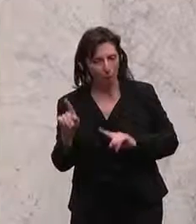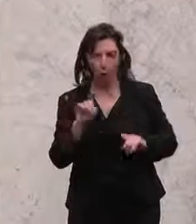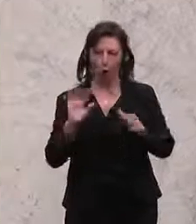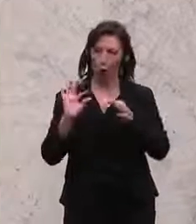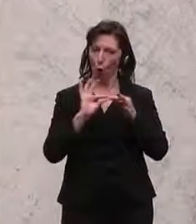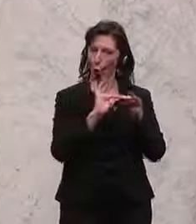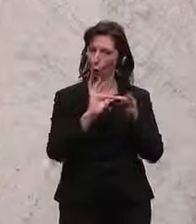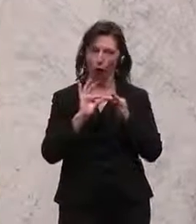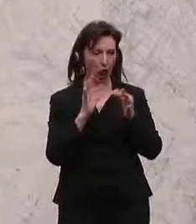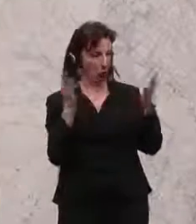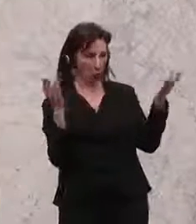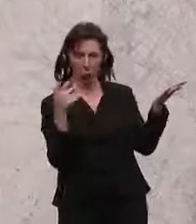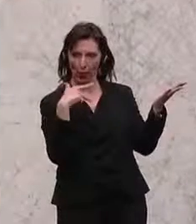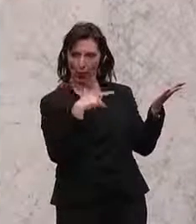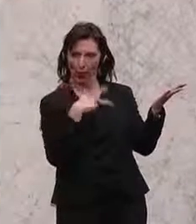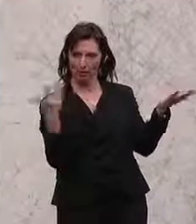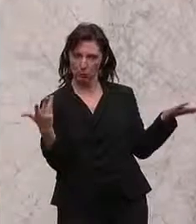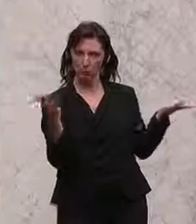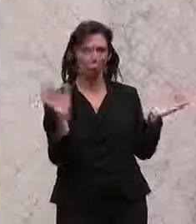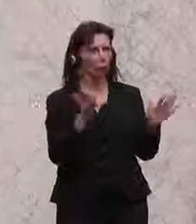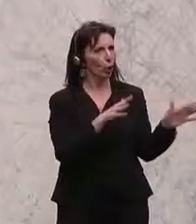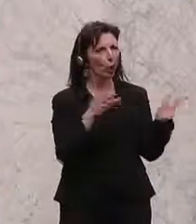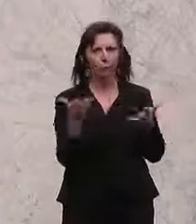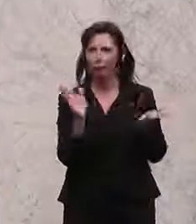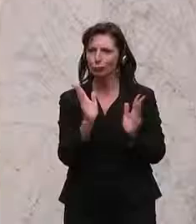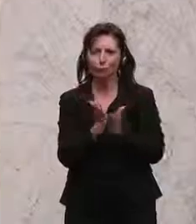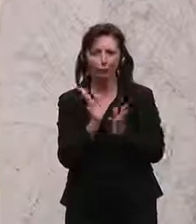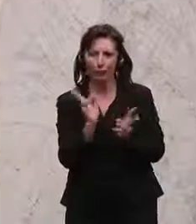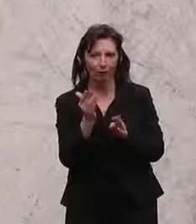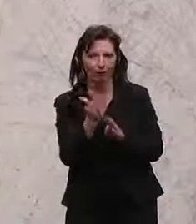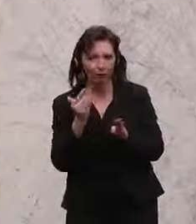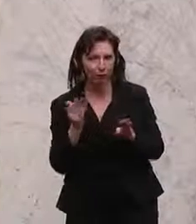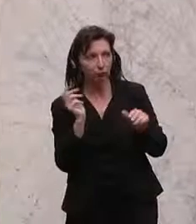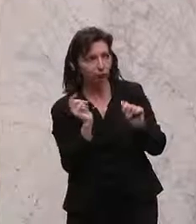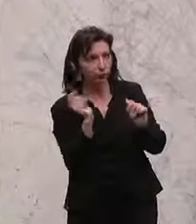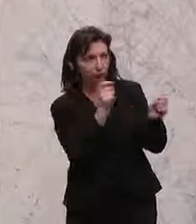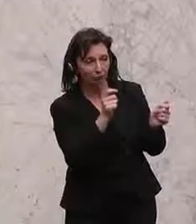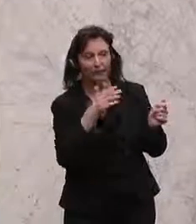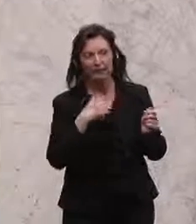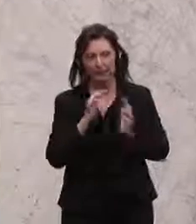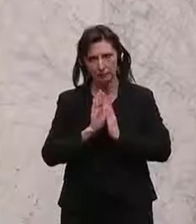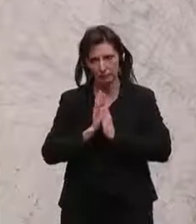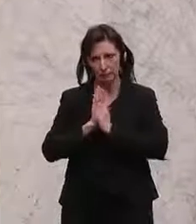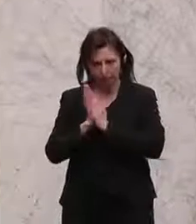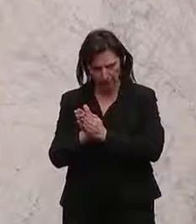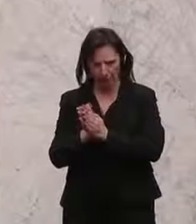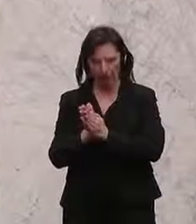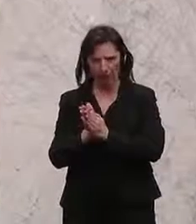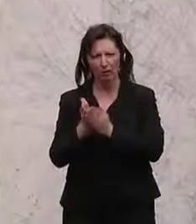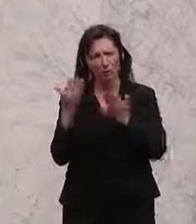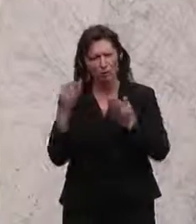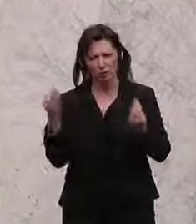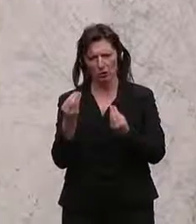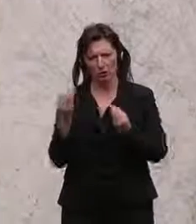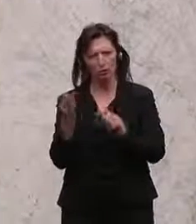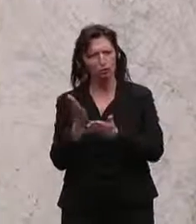Koalitionsehe mit der SPÖ, das bereits im Vorfeld einzubringen. Ich würde meine dringende Bitte an Sie richten, solche Dinge